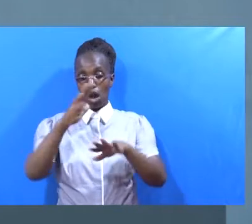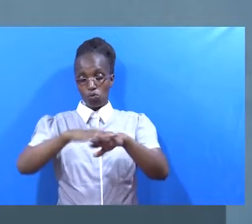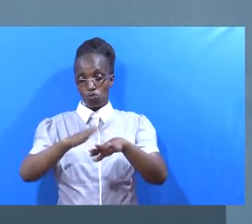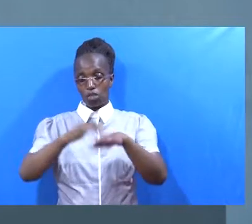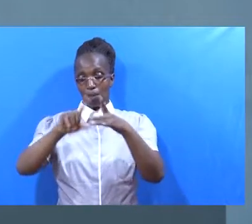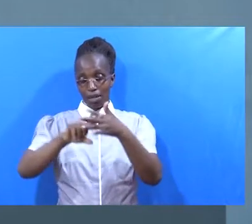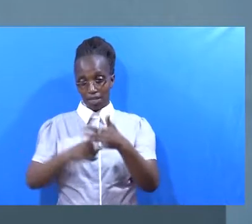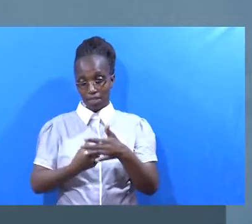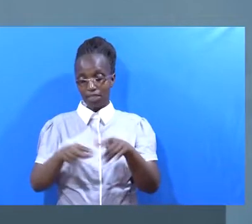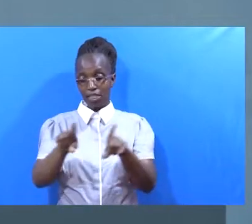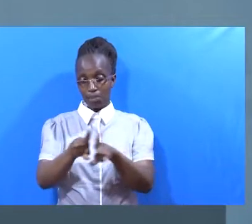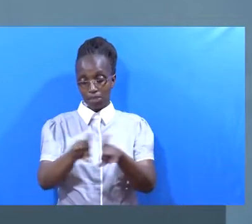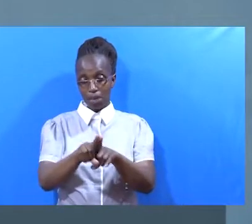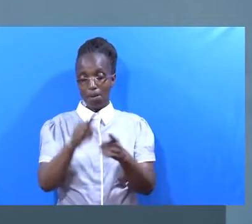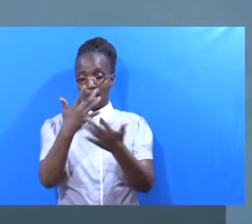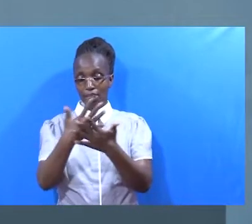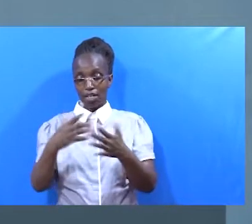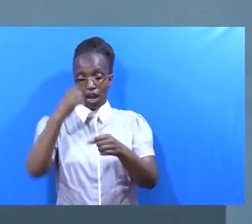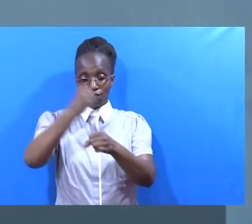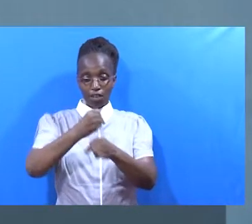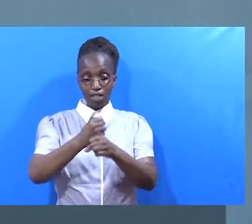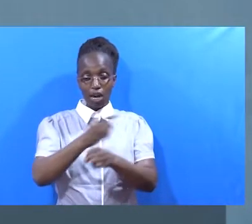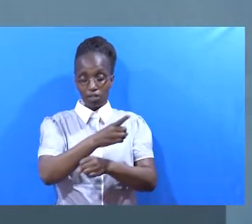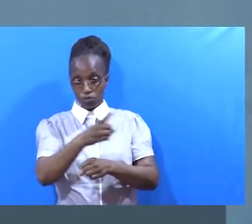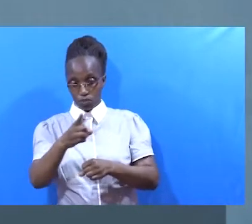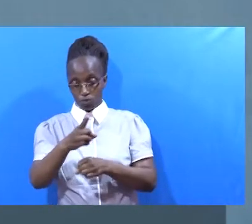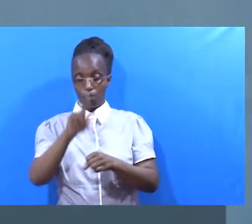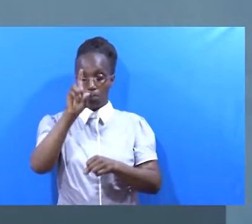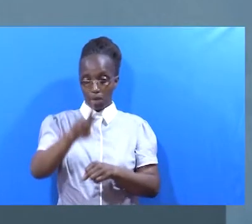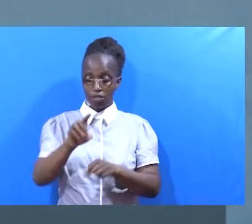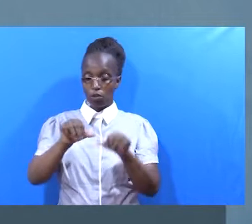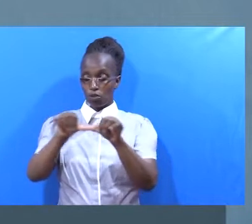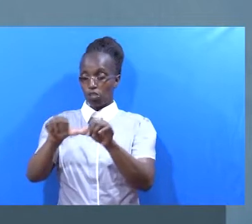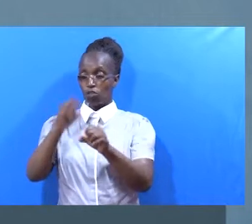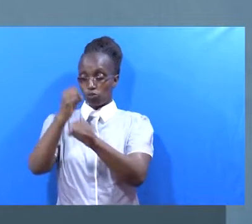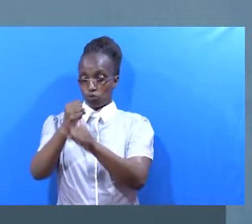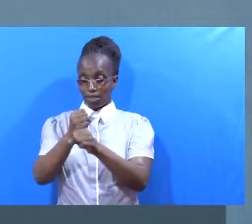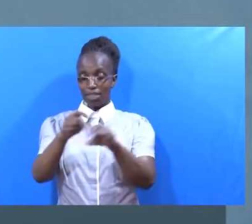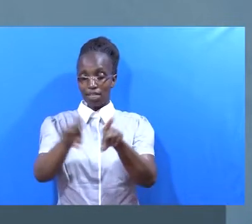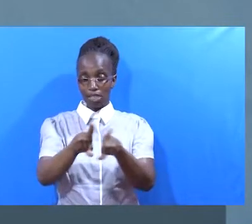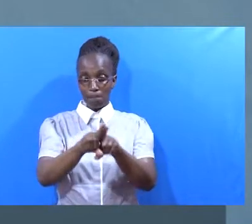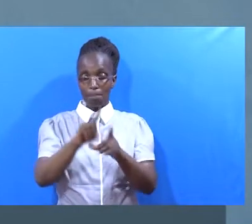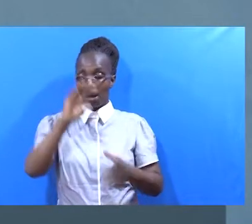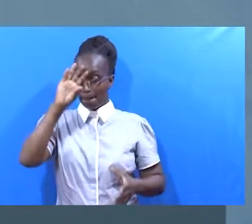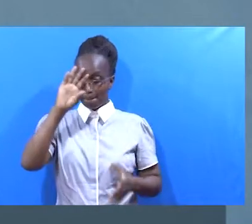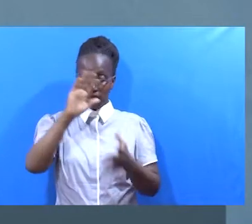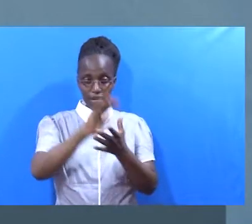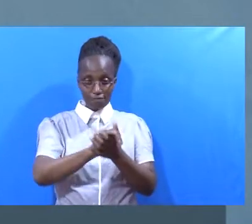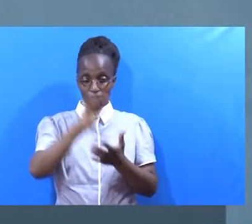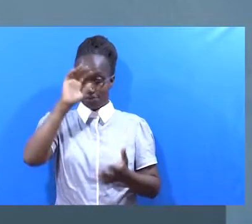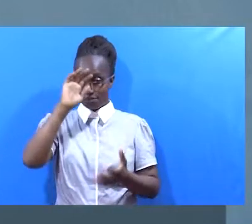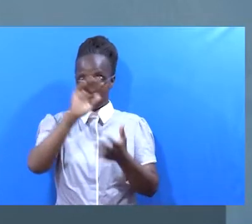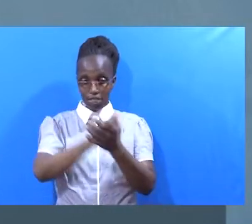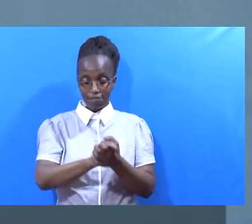kielelozo Ili kama mimi nilivyo watendea Nani mtende vivyo hivyo Amini,